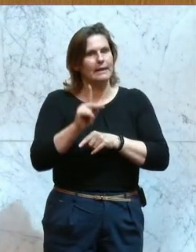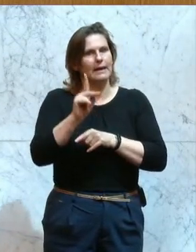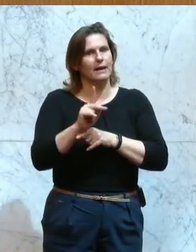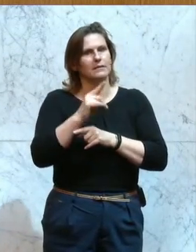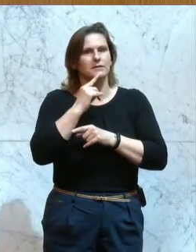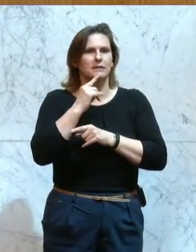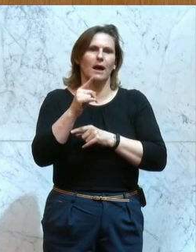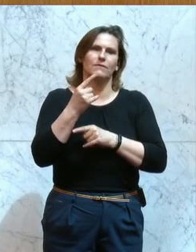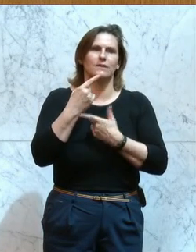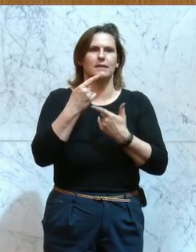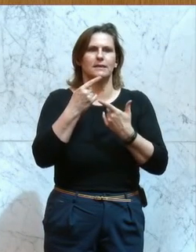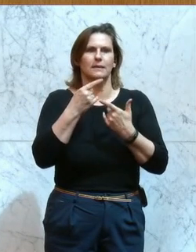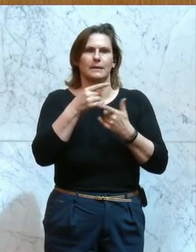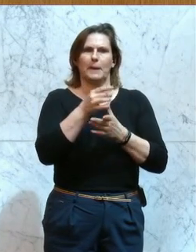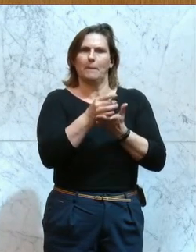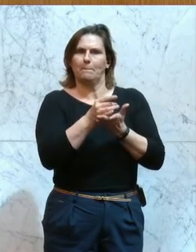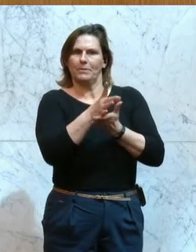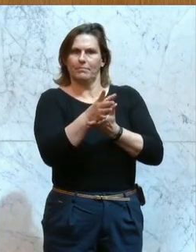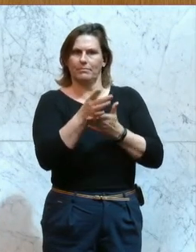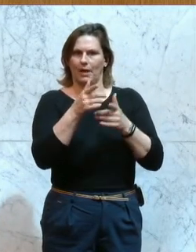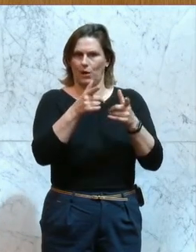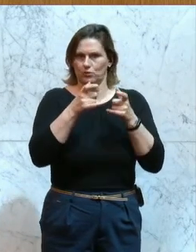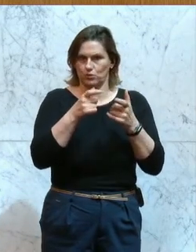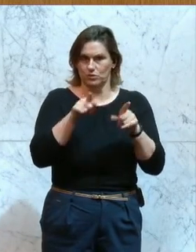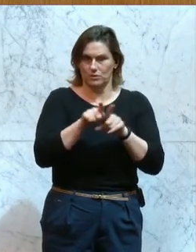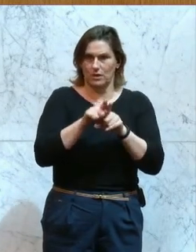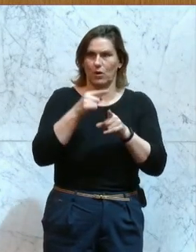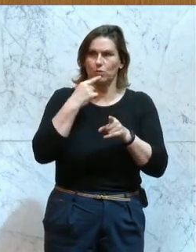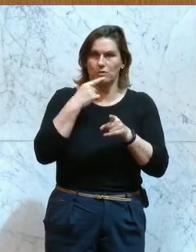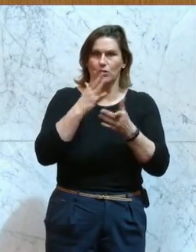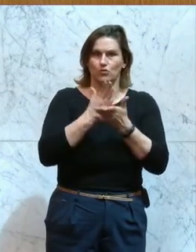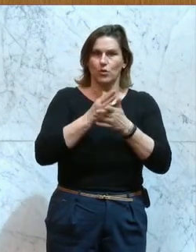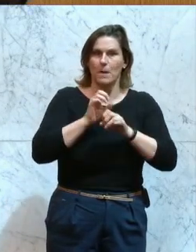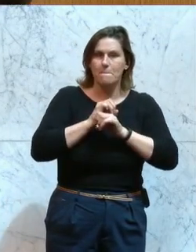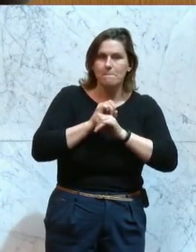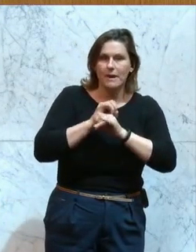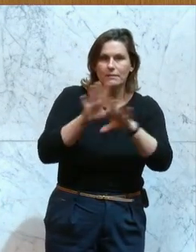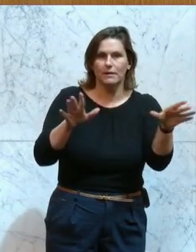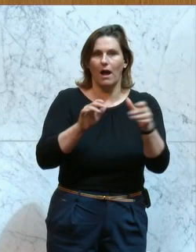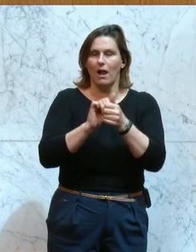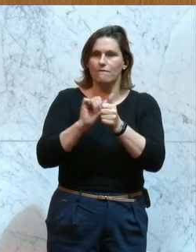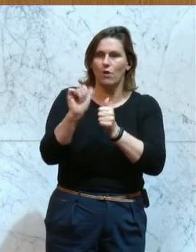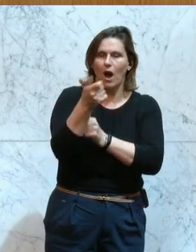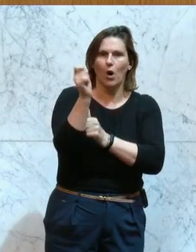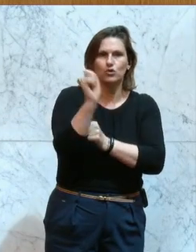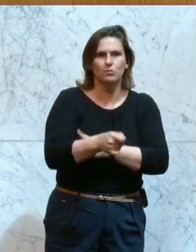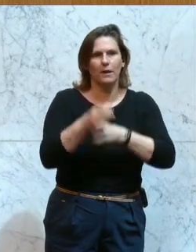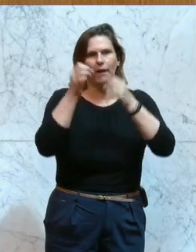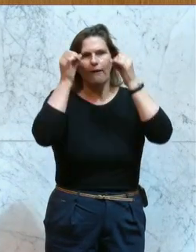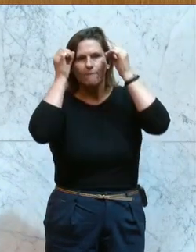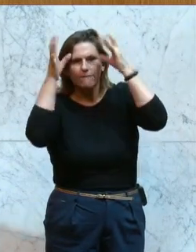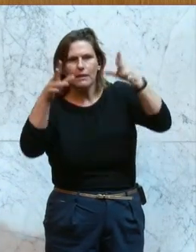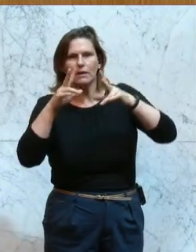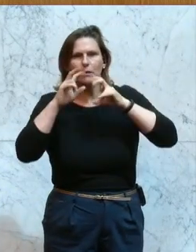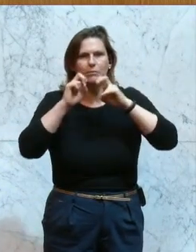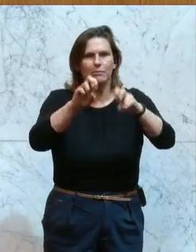genannt, werden können, der hat gezeigt, dass die mediale Vorverurteilung über die wilde Razzia im BVT frei erfunden